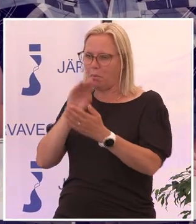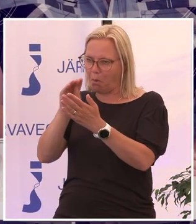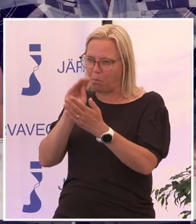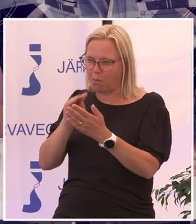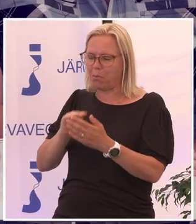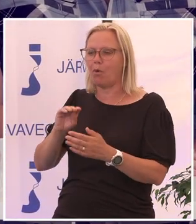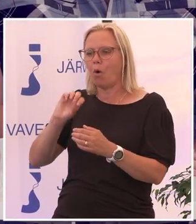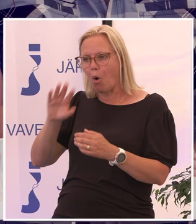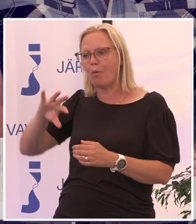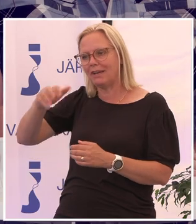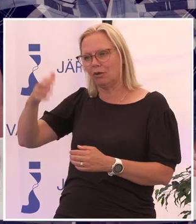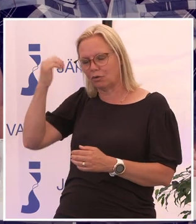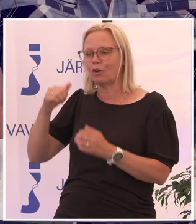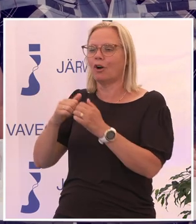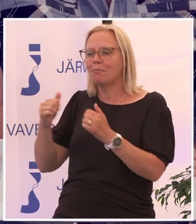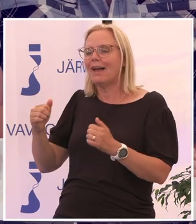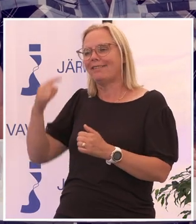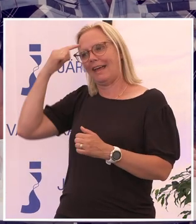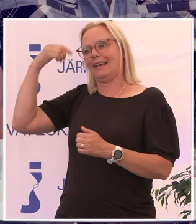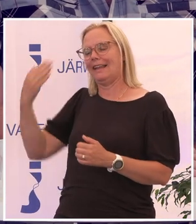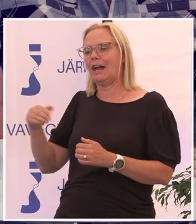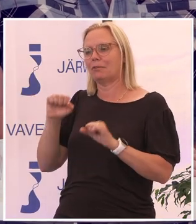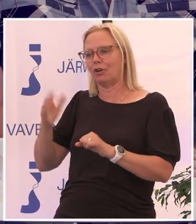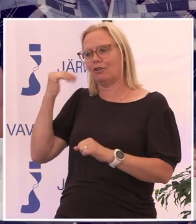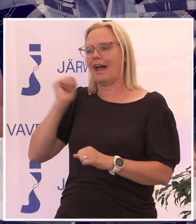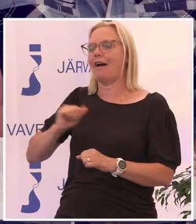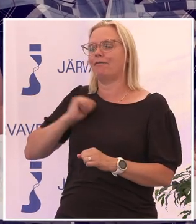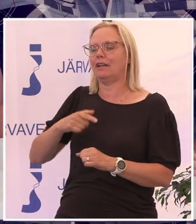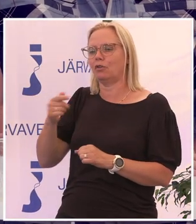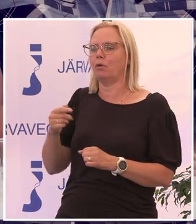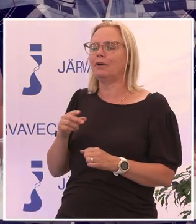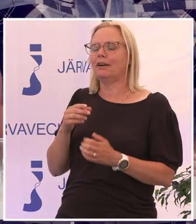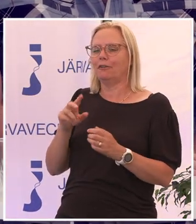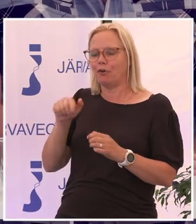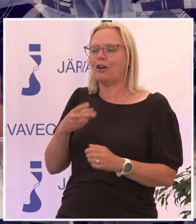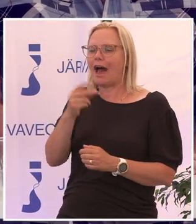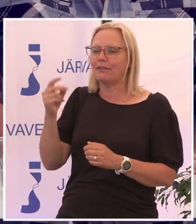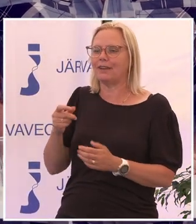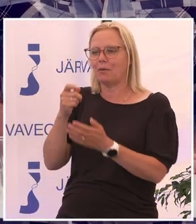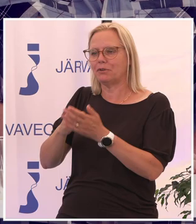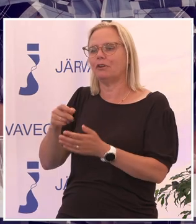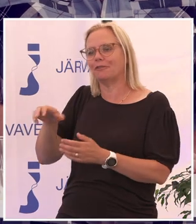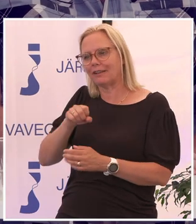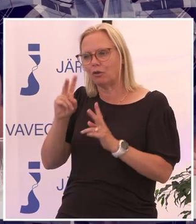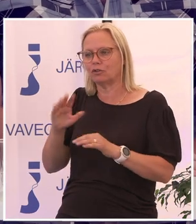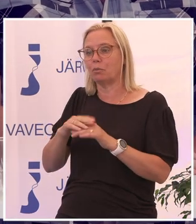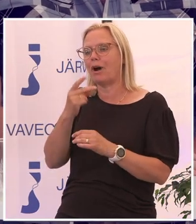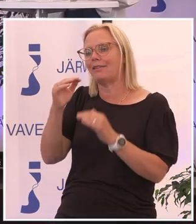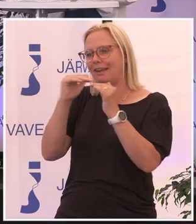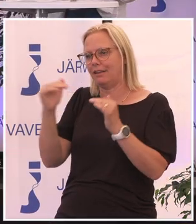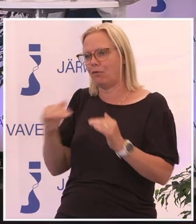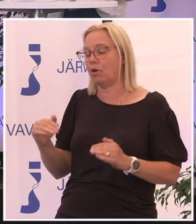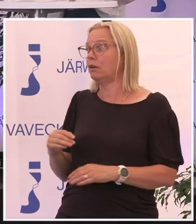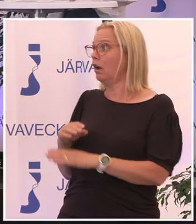Men de ska kunna gå att använda sig i tanken även för andra beslutsfattare på andra nivåer. Och innan du börjar så ska jag också bara